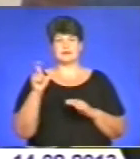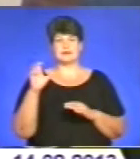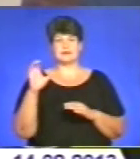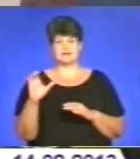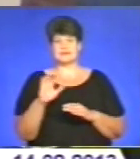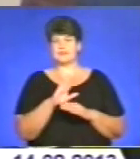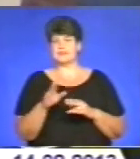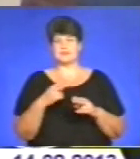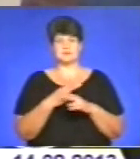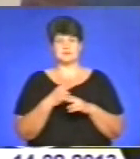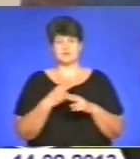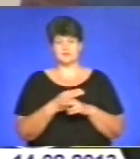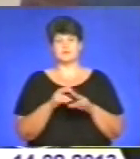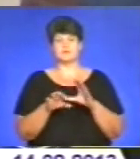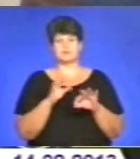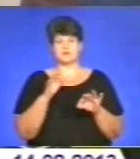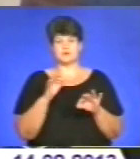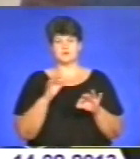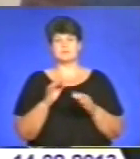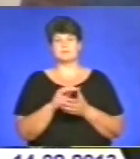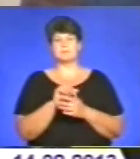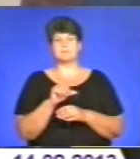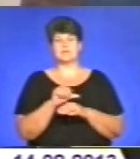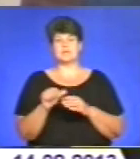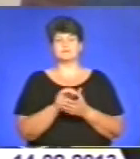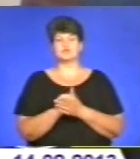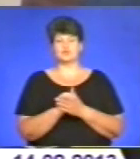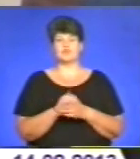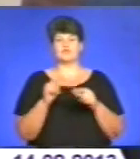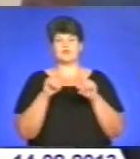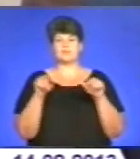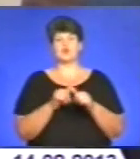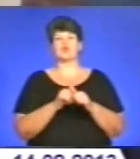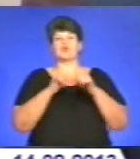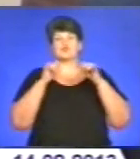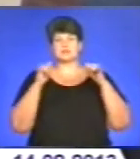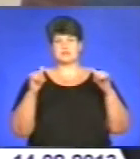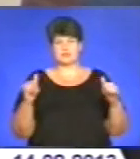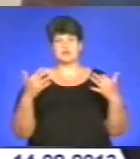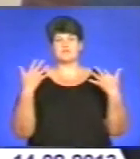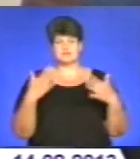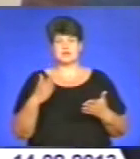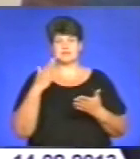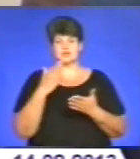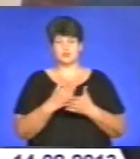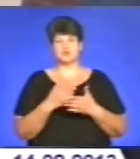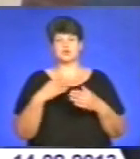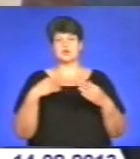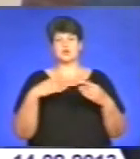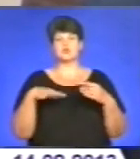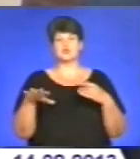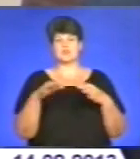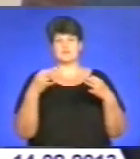не перешкоджає погибленню відносин з Митним Союзом в рамках розширення вже існуючої зони вільної